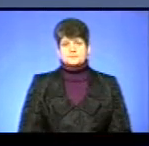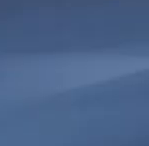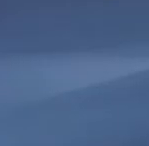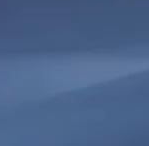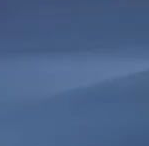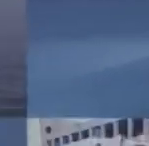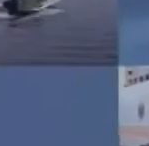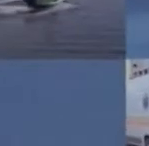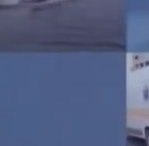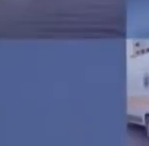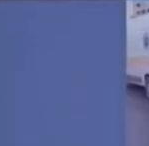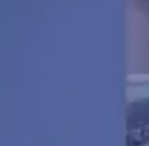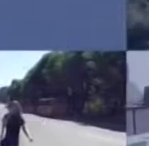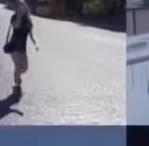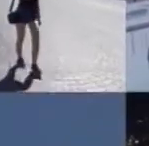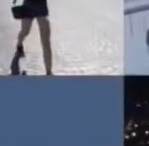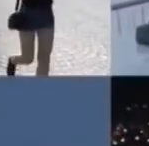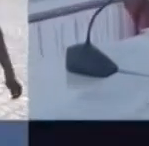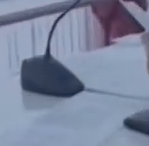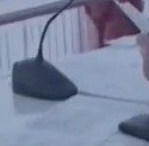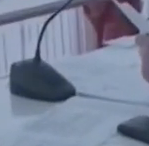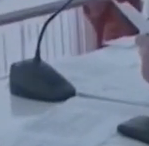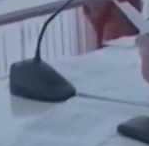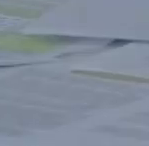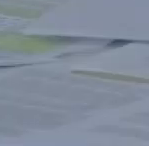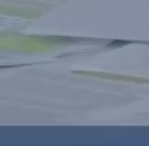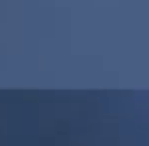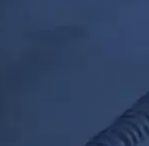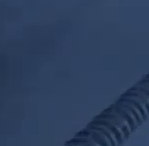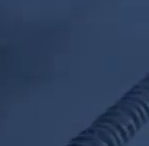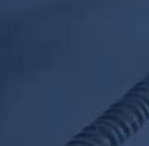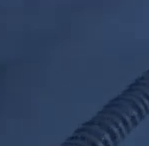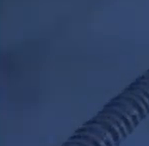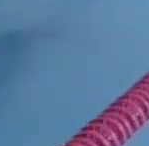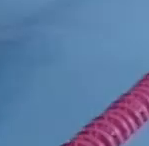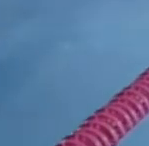Наступний новин на каналі ТТБ. Дивіться.